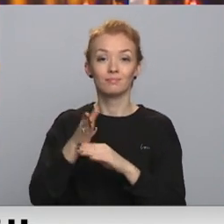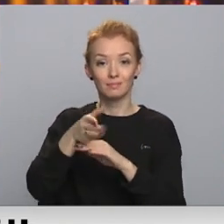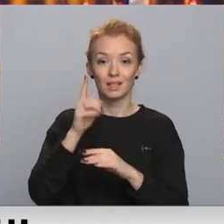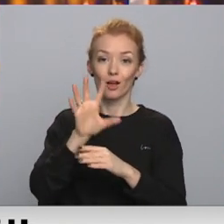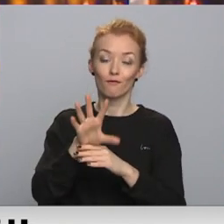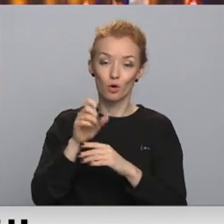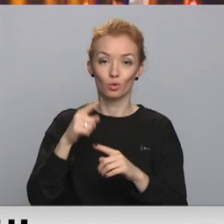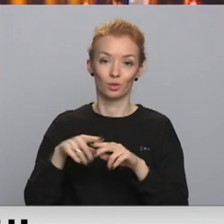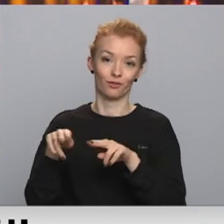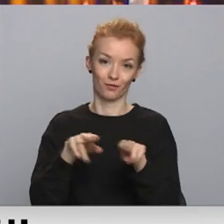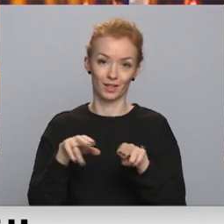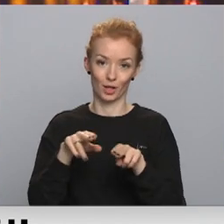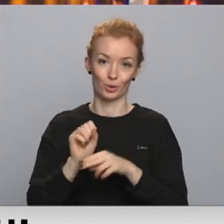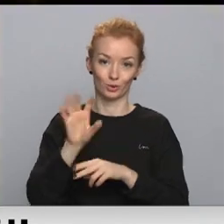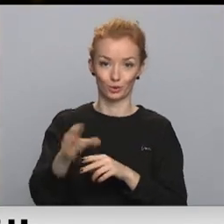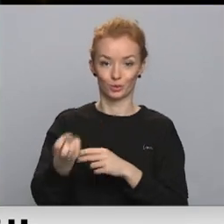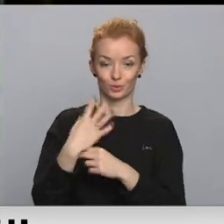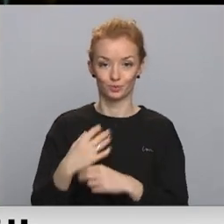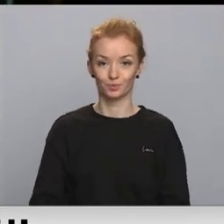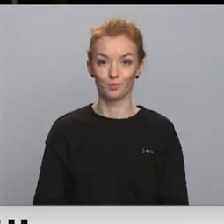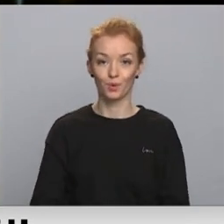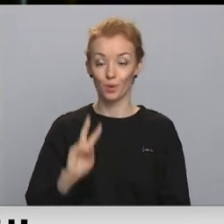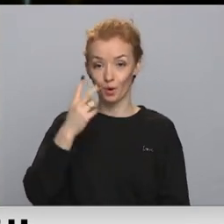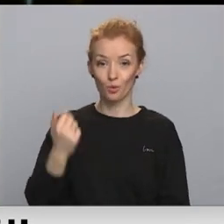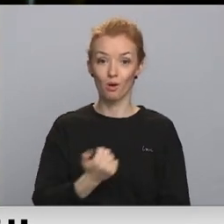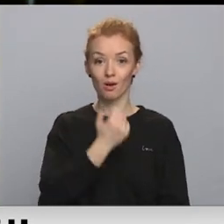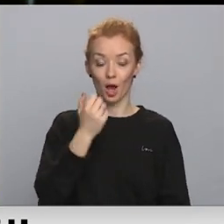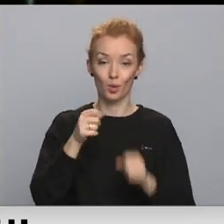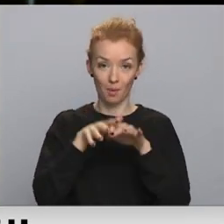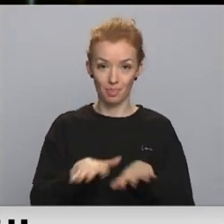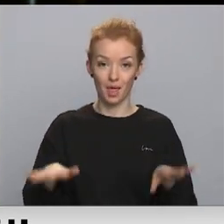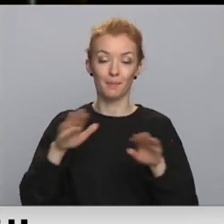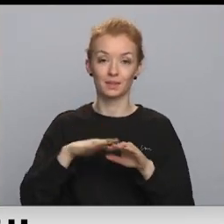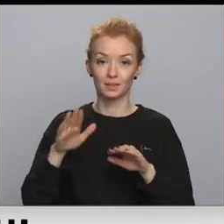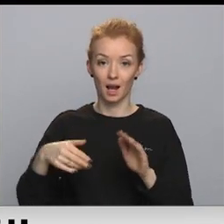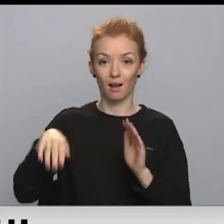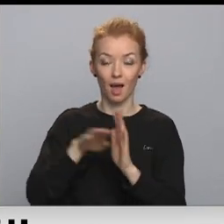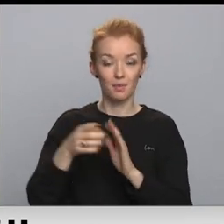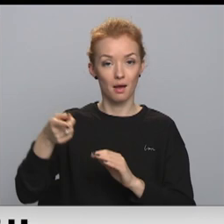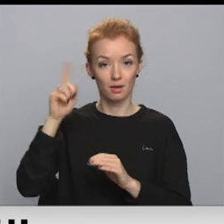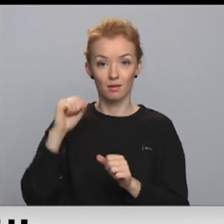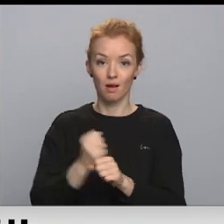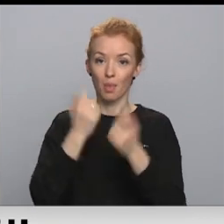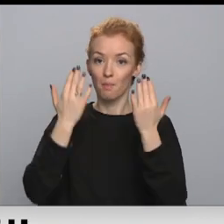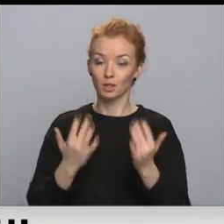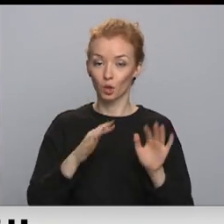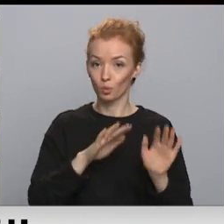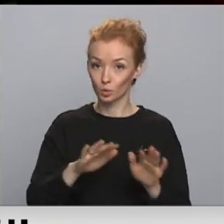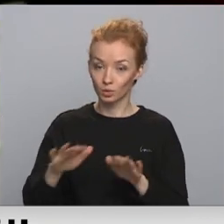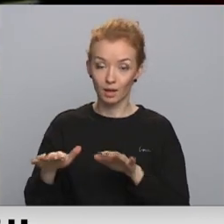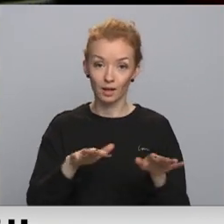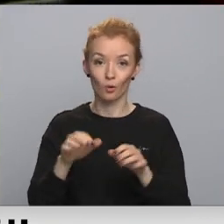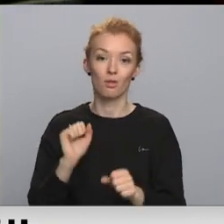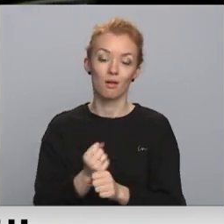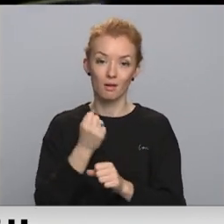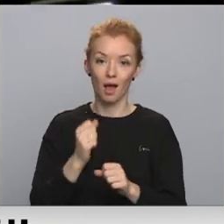video startniecību. Jau otro gadu pandēmijas ierobežojuma dēļ klātie neaizliegts gan pasākumus muzejā rīkot, gan